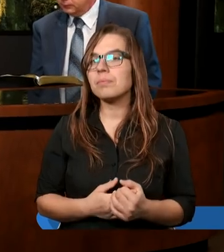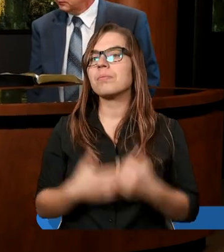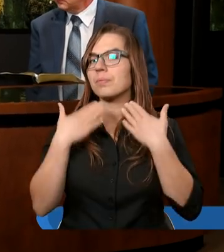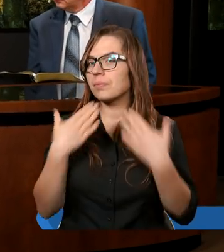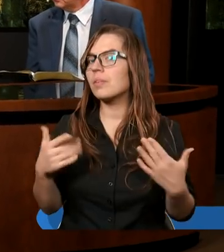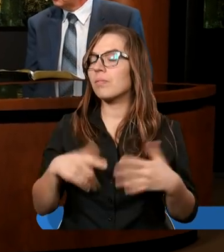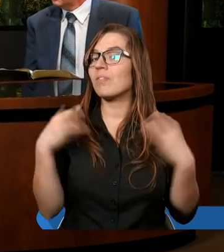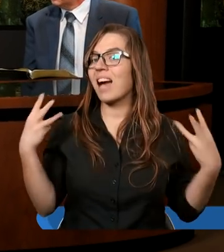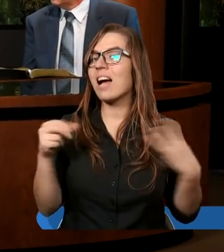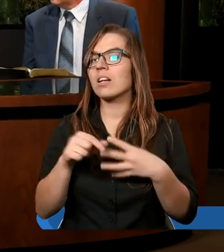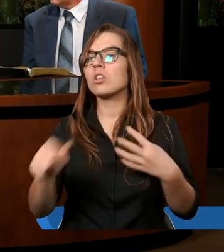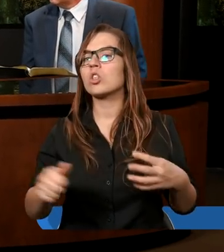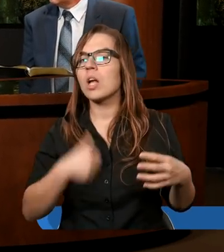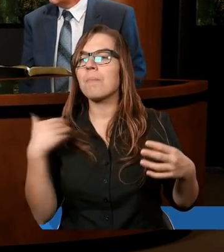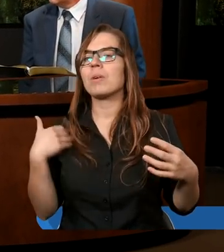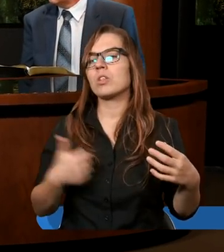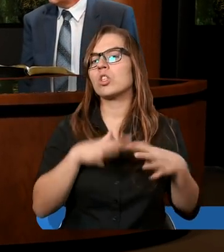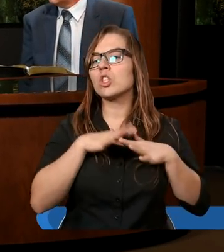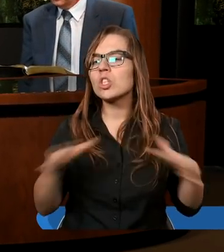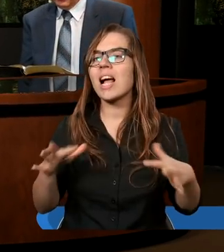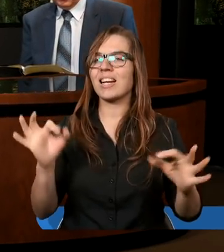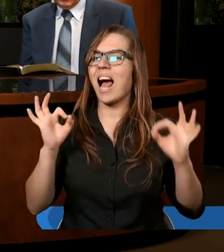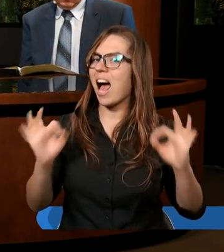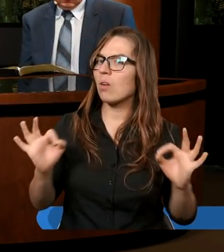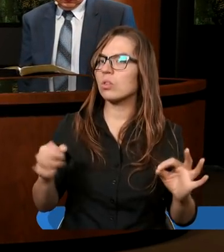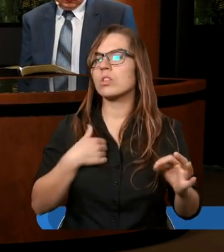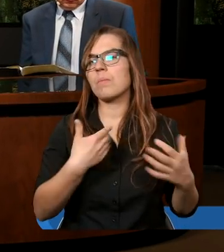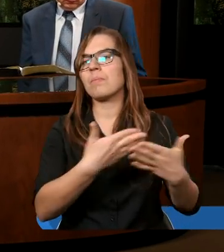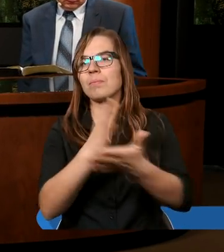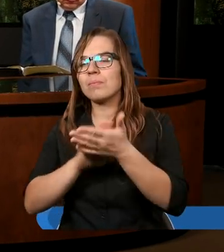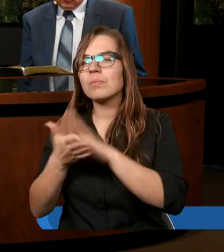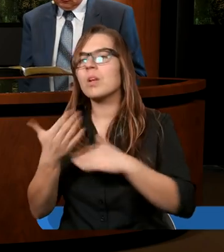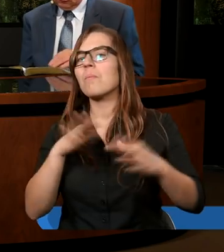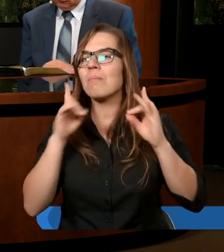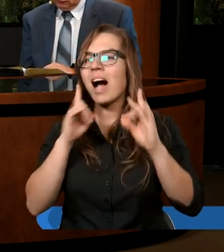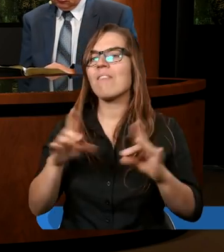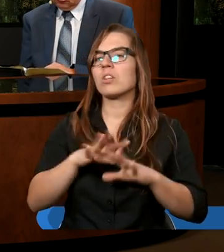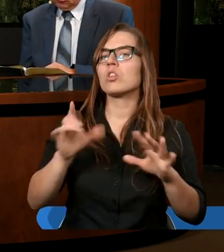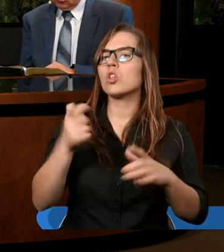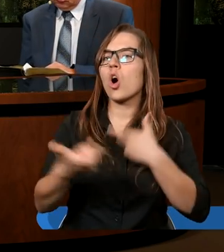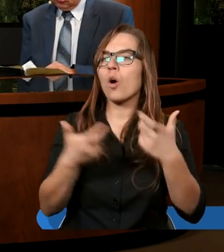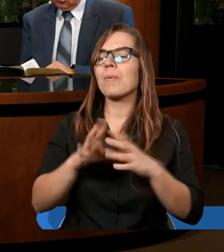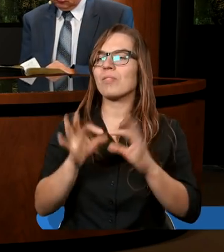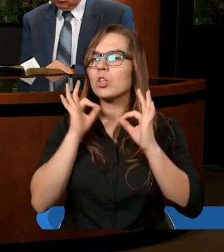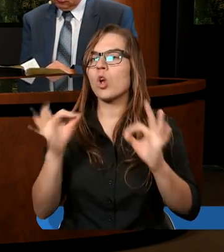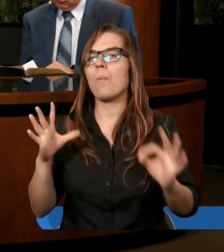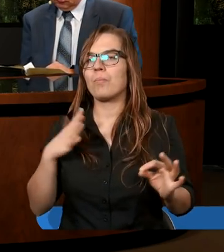Ważne jest to, żebyśmy byli szczerzy i autentyczni, abyśmy byli prawdziwi w tym, co robimy.